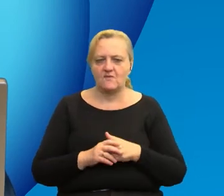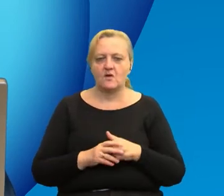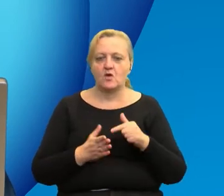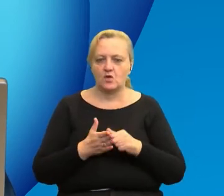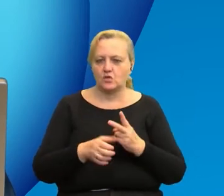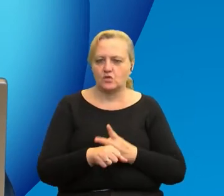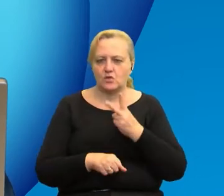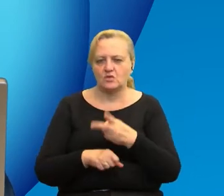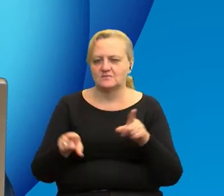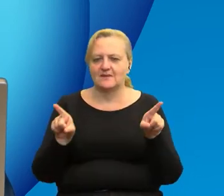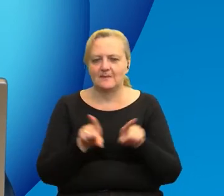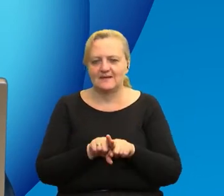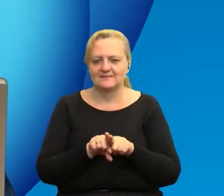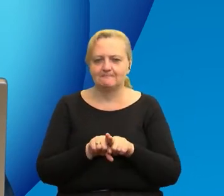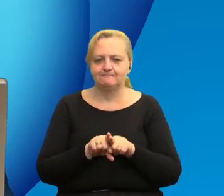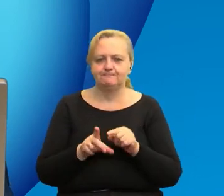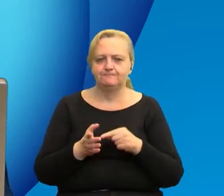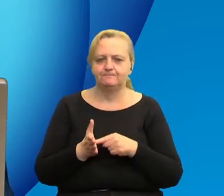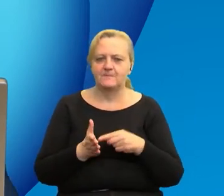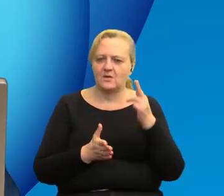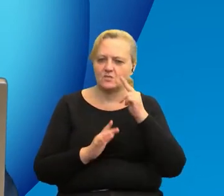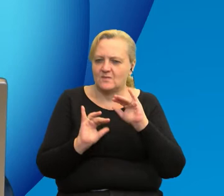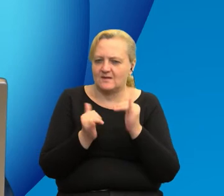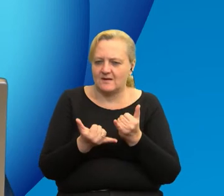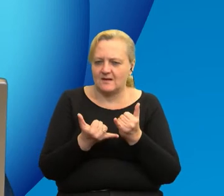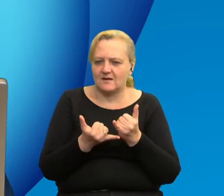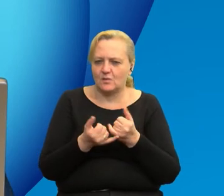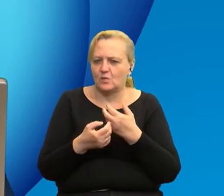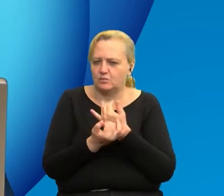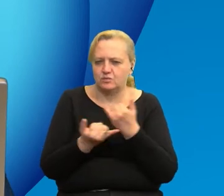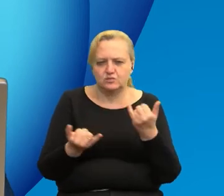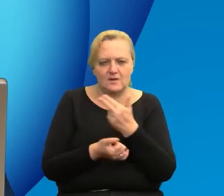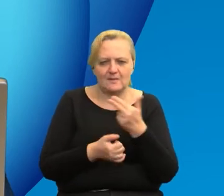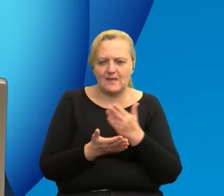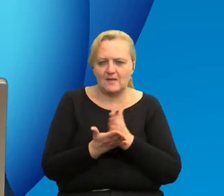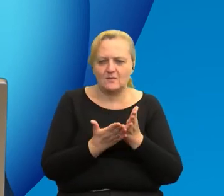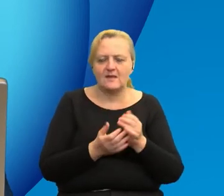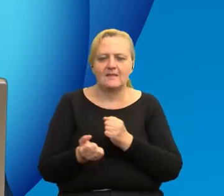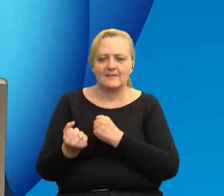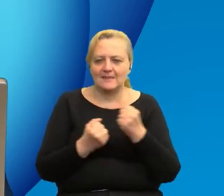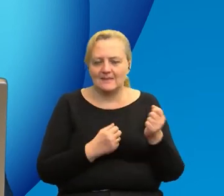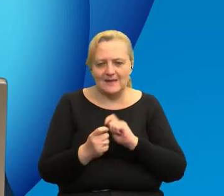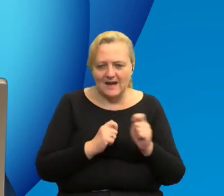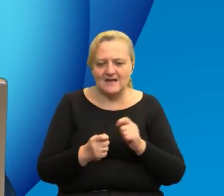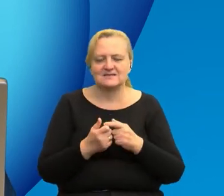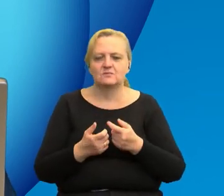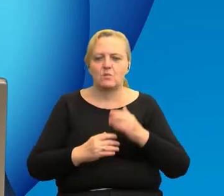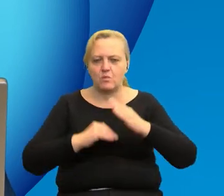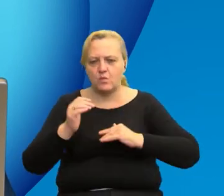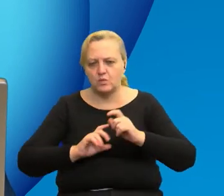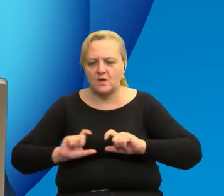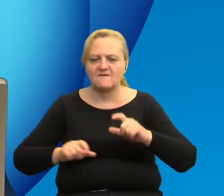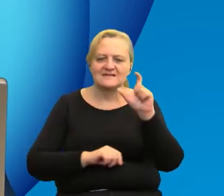Dostępność to jest również rozumiana oczywiście w wielu aspektach. Dostępność w obszarze transportowym, architektonicznym,